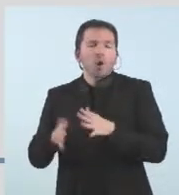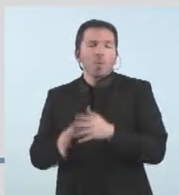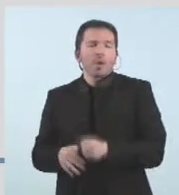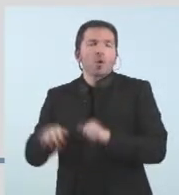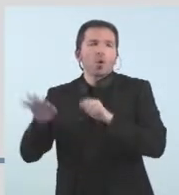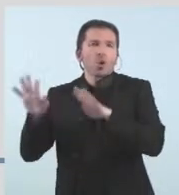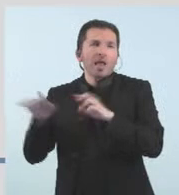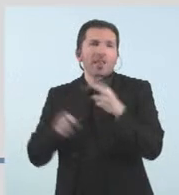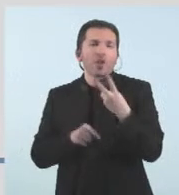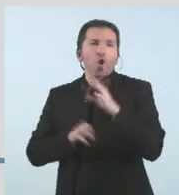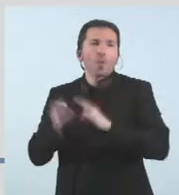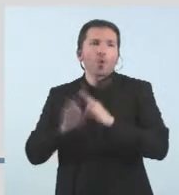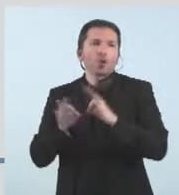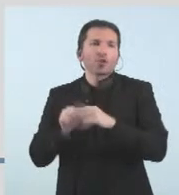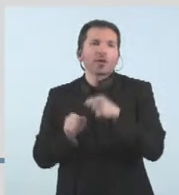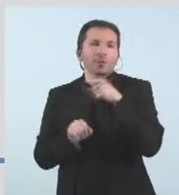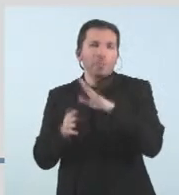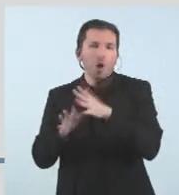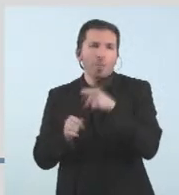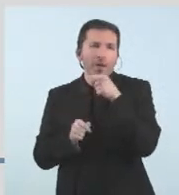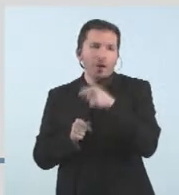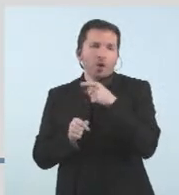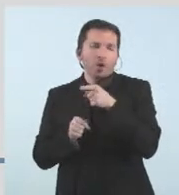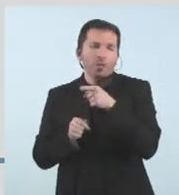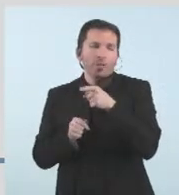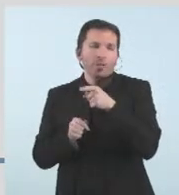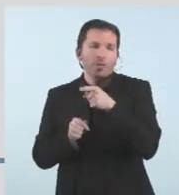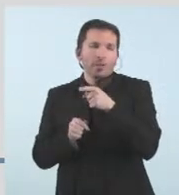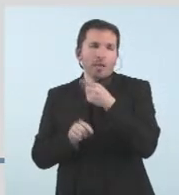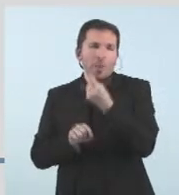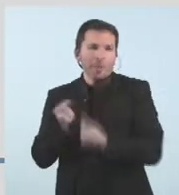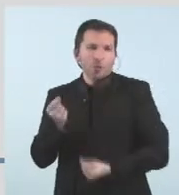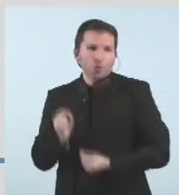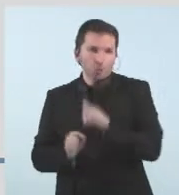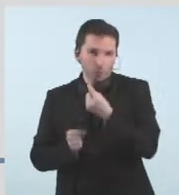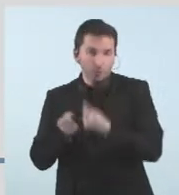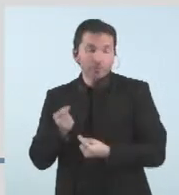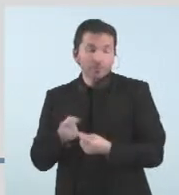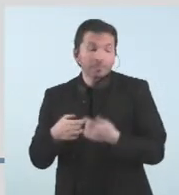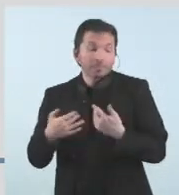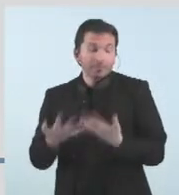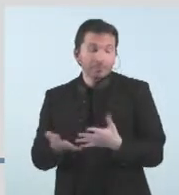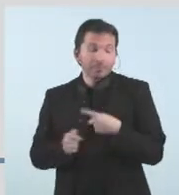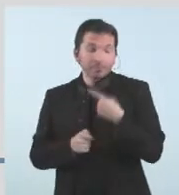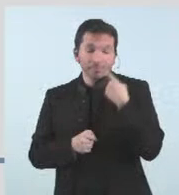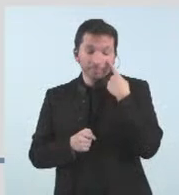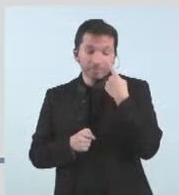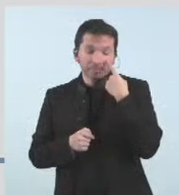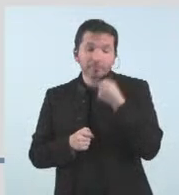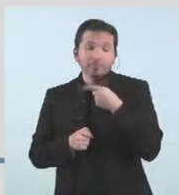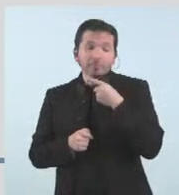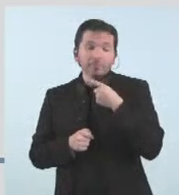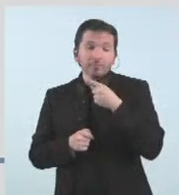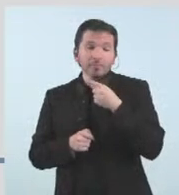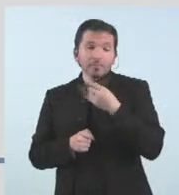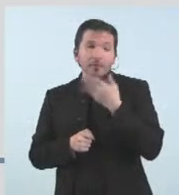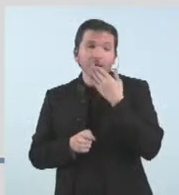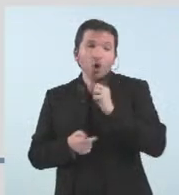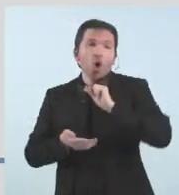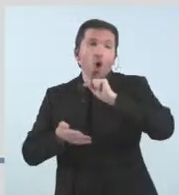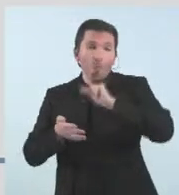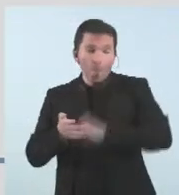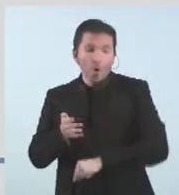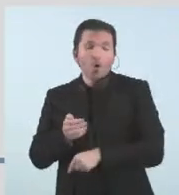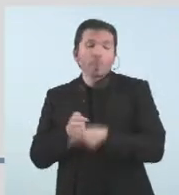per tant donem aquestes dades com a signe de compromís i de la bona praxis del sector